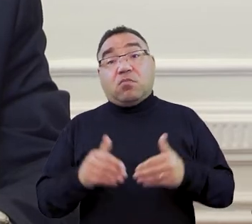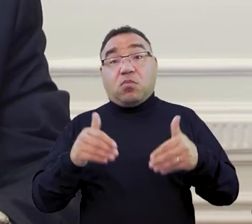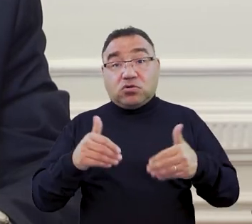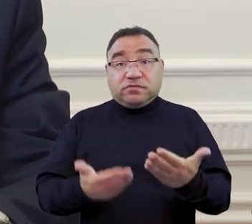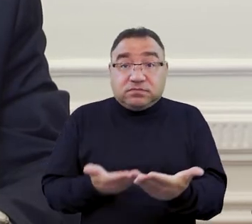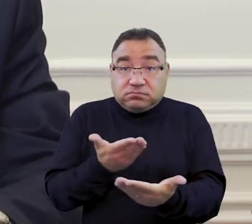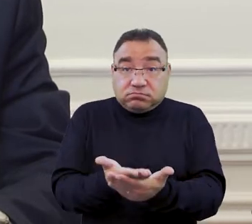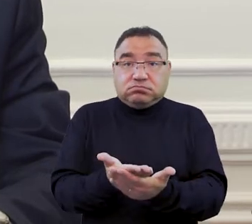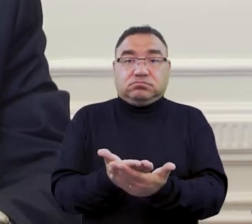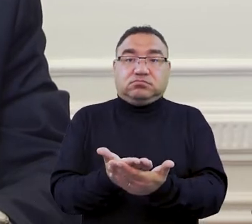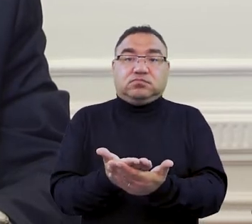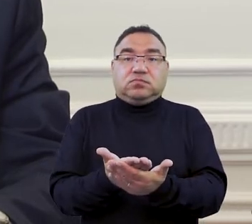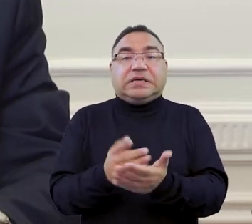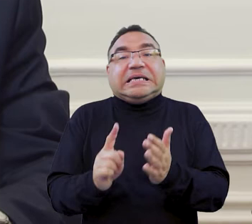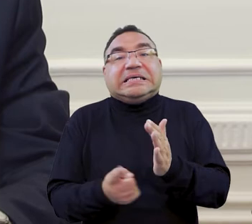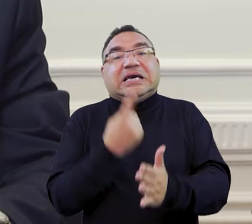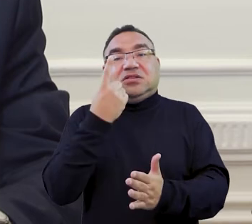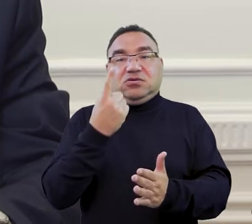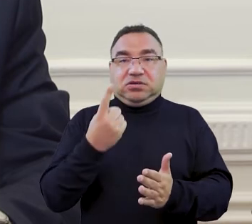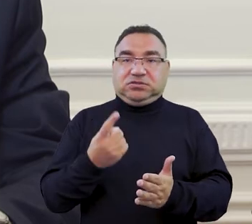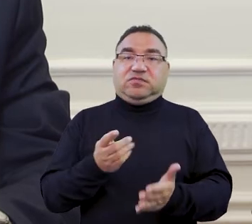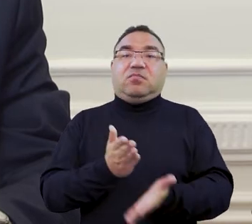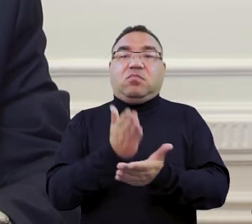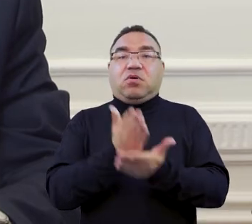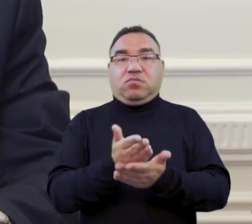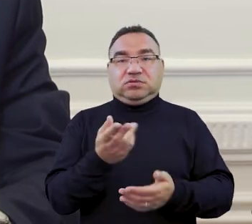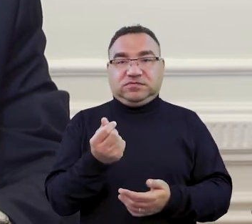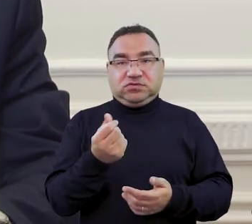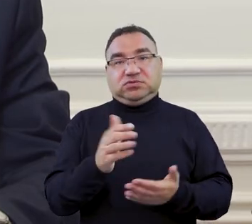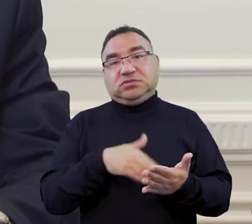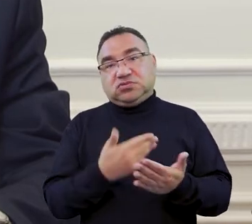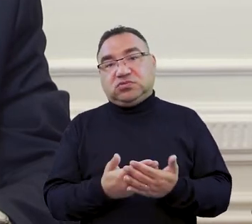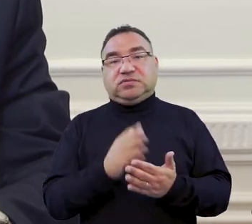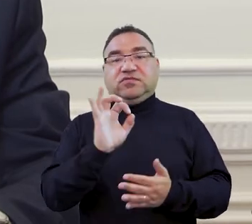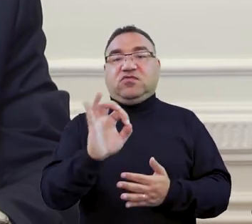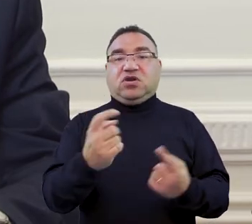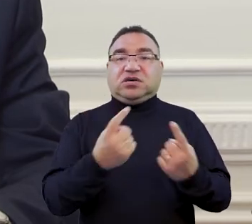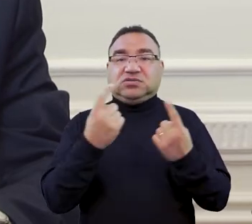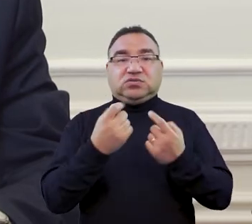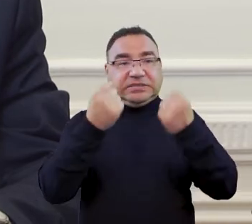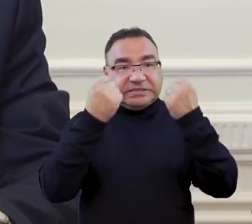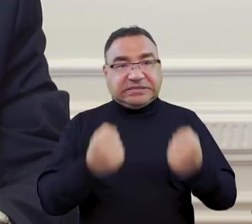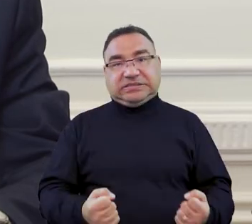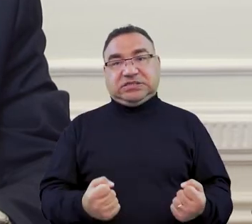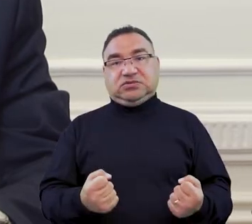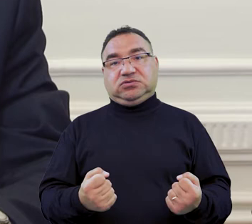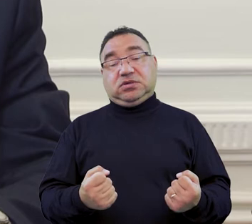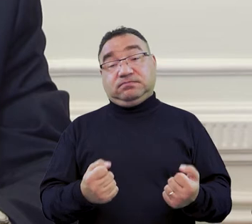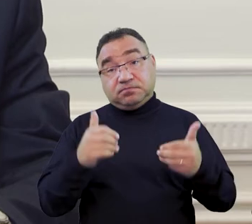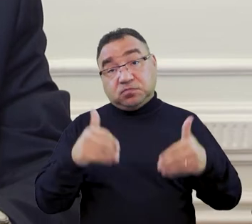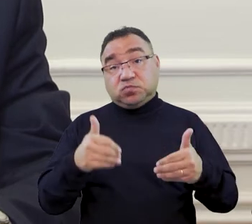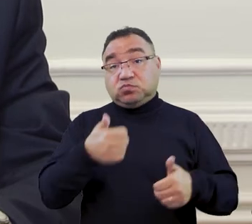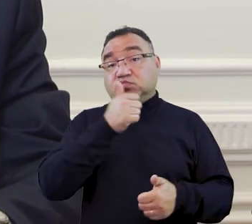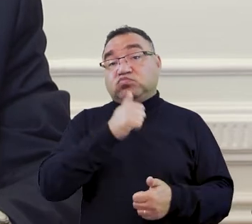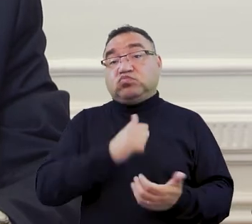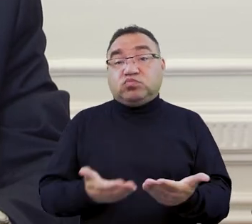wnioskowania o jednorazową zapomogę, gdzie ta sytuacja dalej by tej pomocy